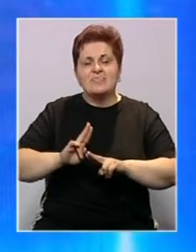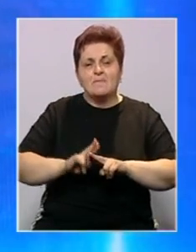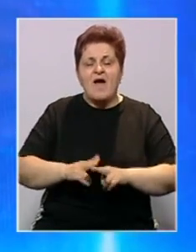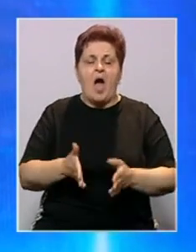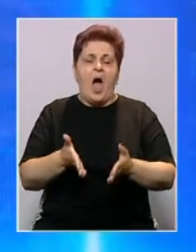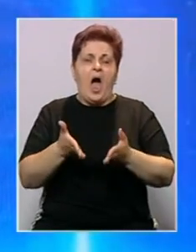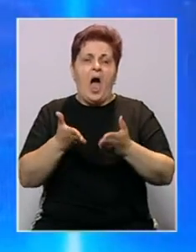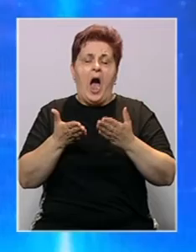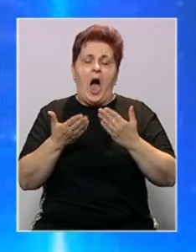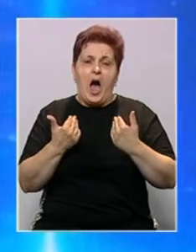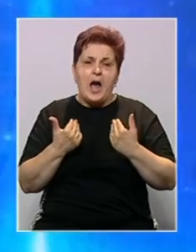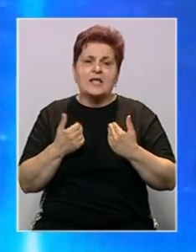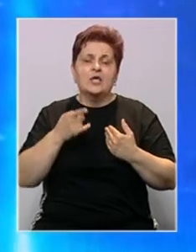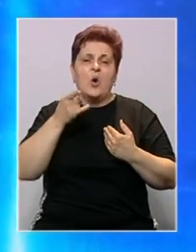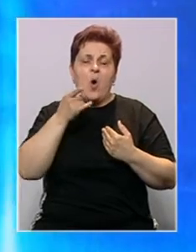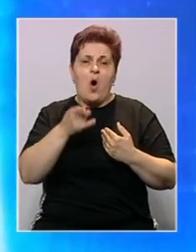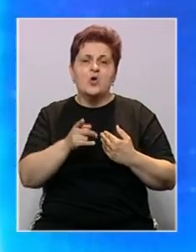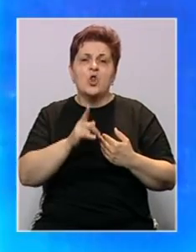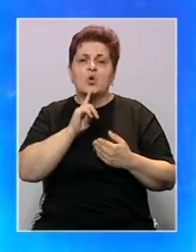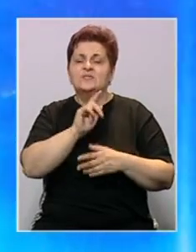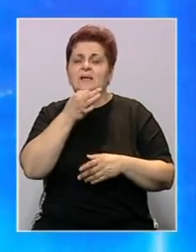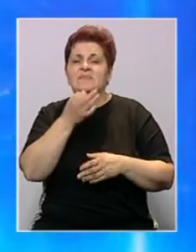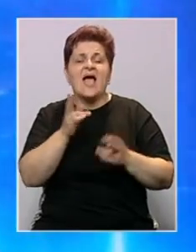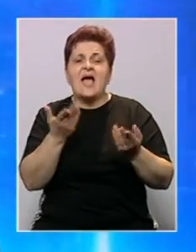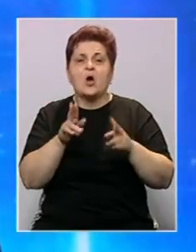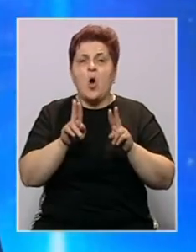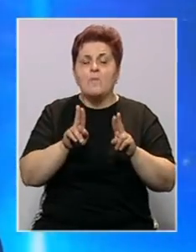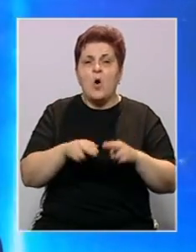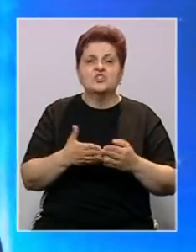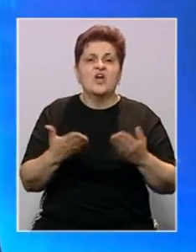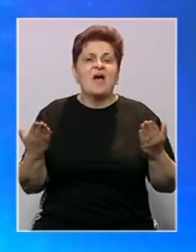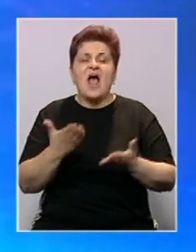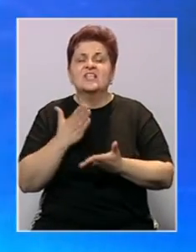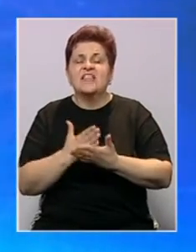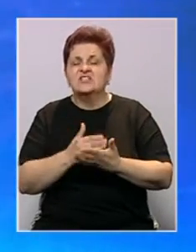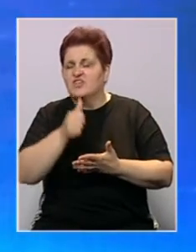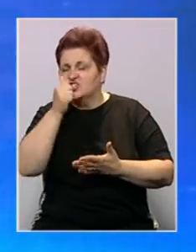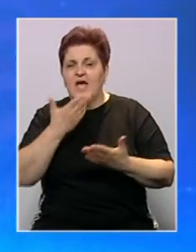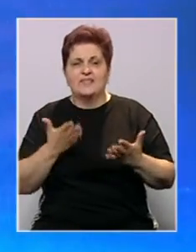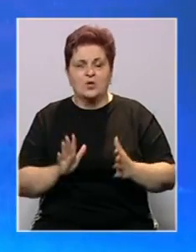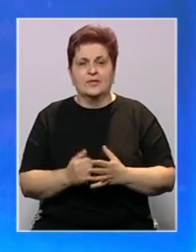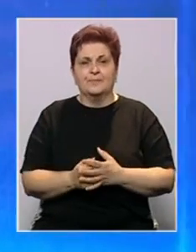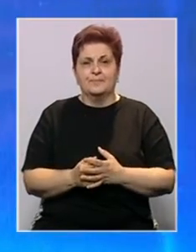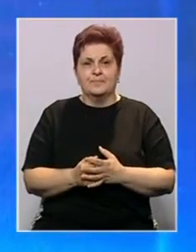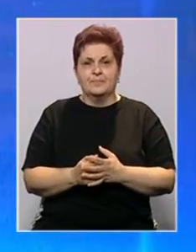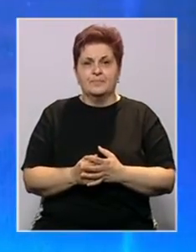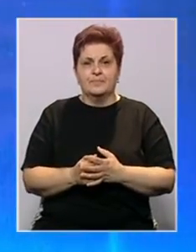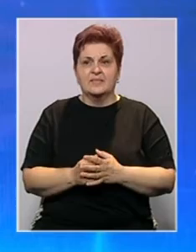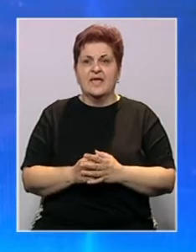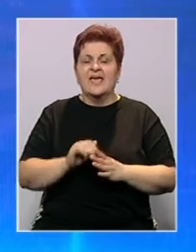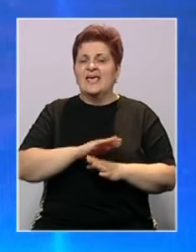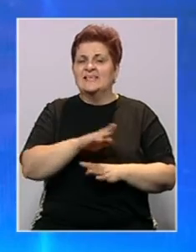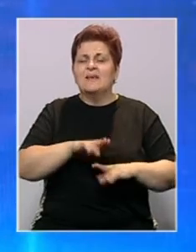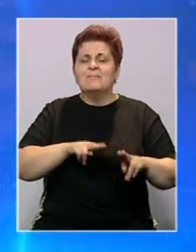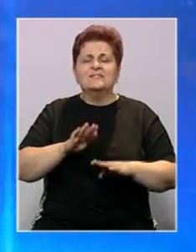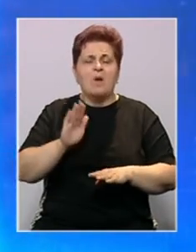svakako su oni koji se pitaju kako to može, kako se tu dešava, šta se dešava i tako dalje. Sa opet ministrima